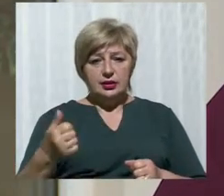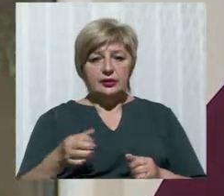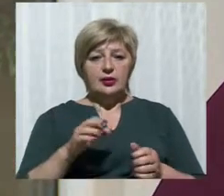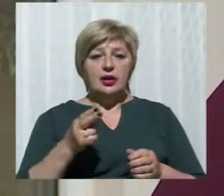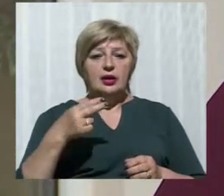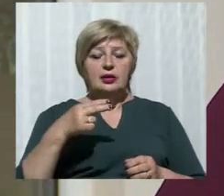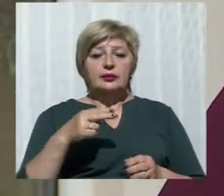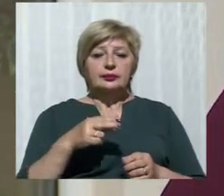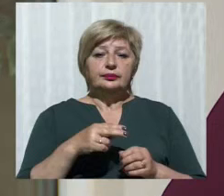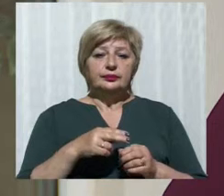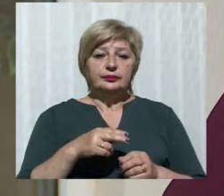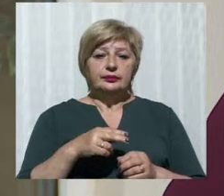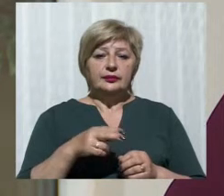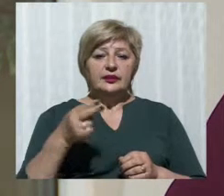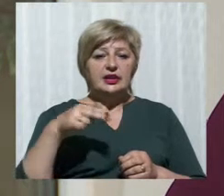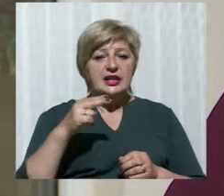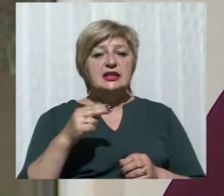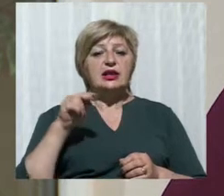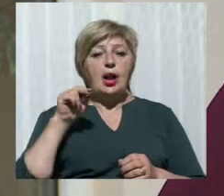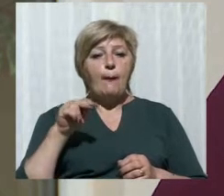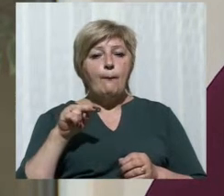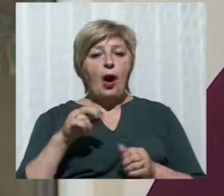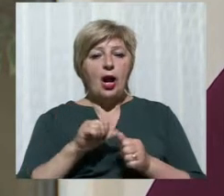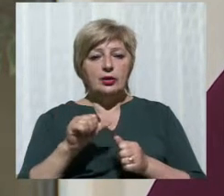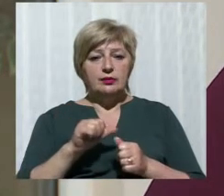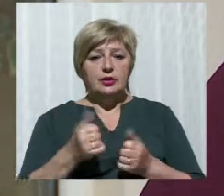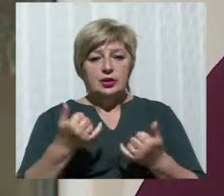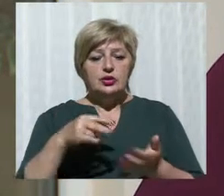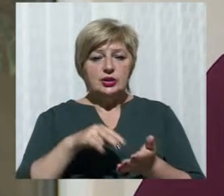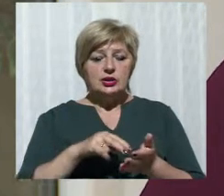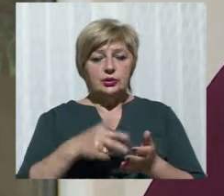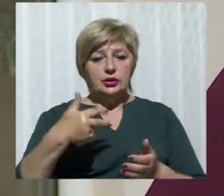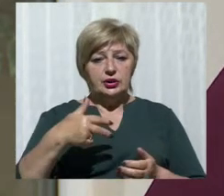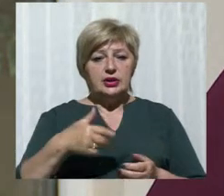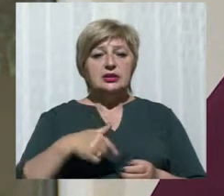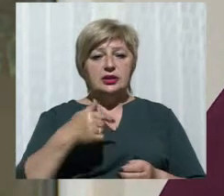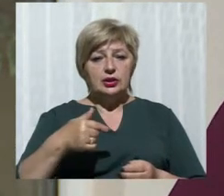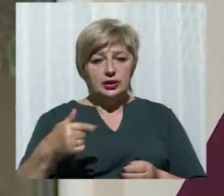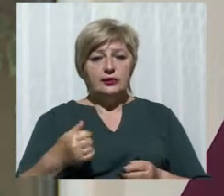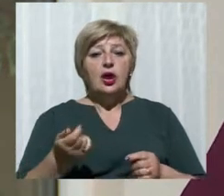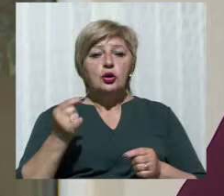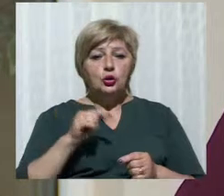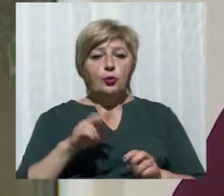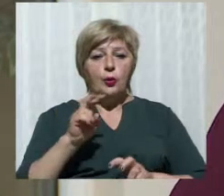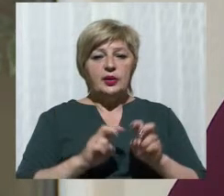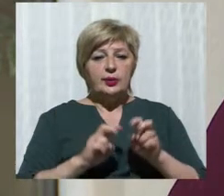підвищилось і зараз на стелі вартість його складає 30 гривень, тому підприємство